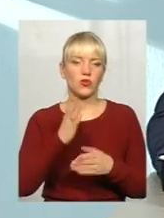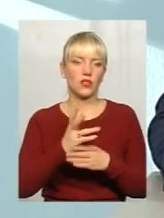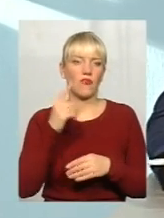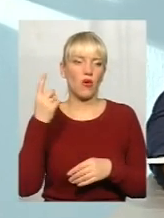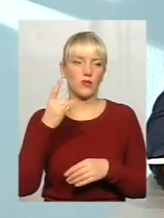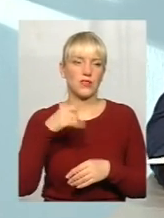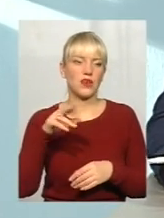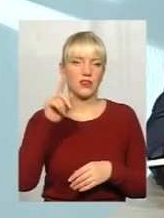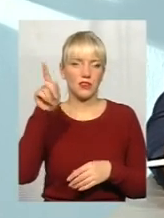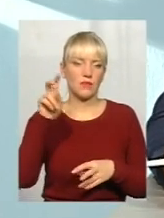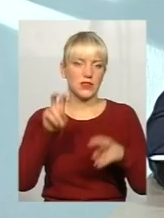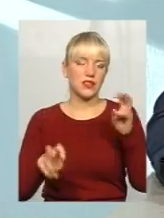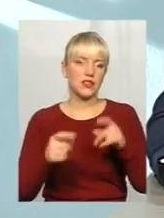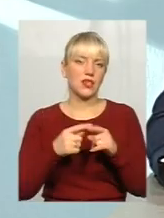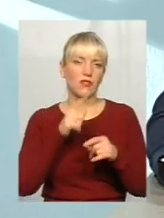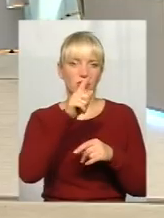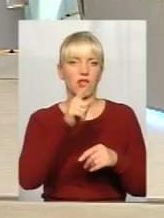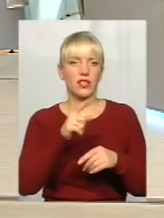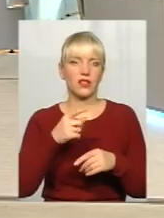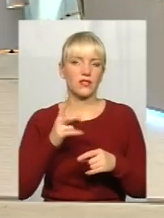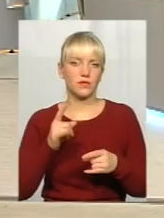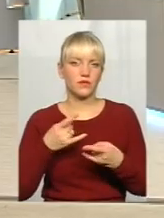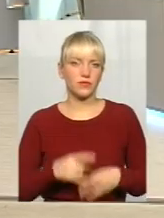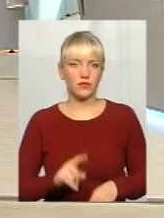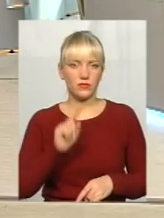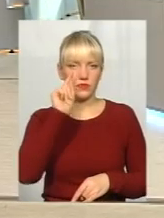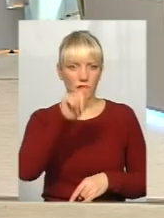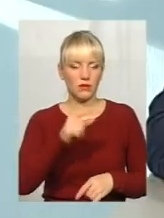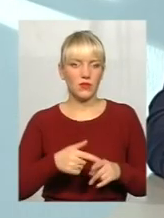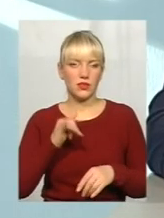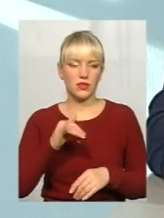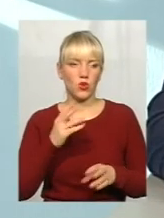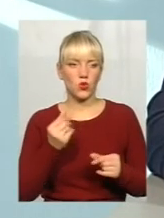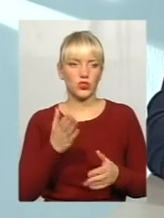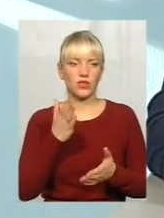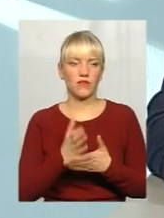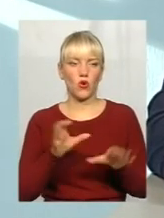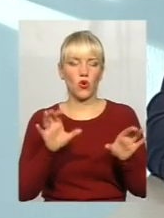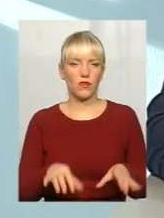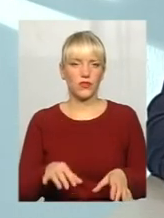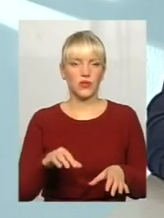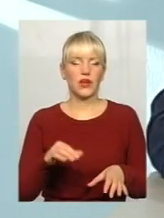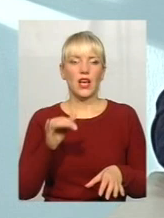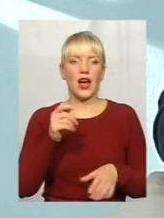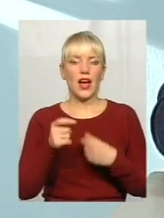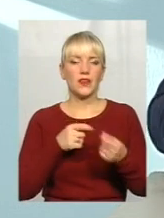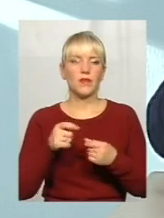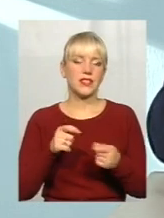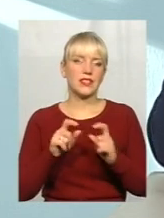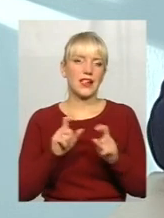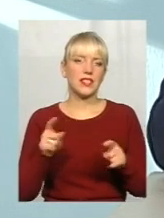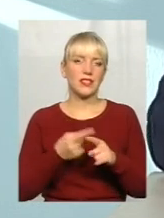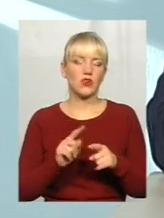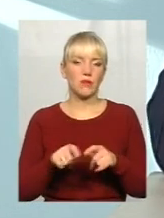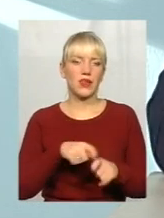вирішують, вони там сидять, звідти там викидці, і туди гроші йдуть. Тому гроші є в голів адміністрації. І вони отим